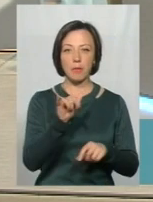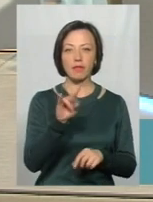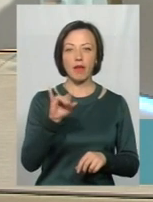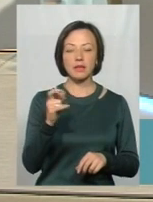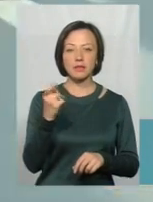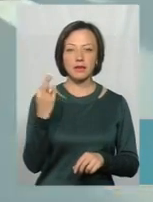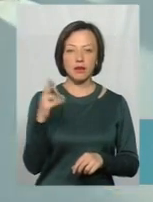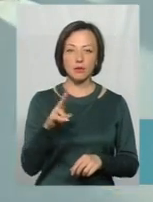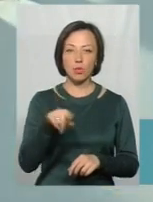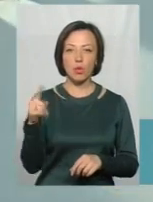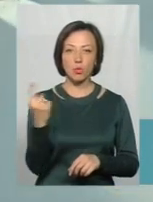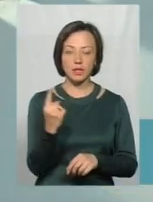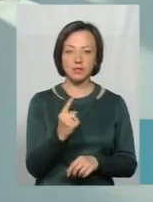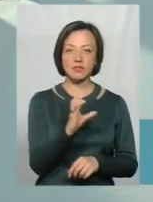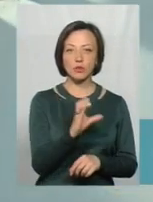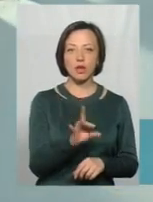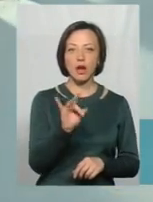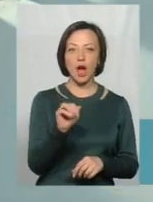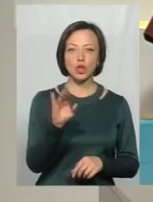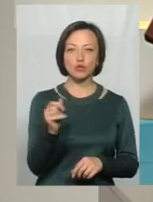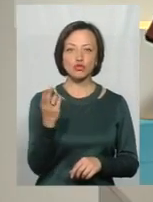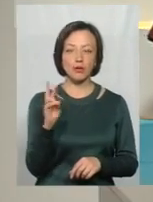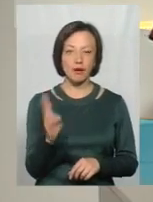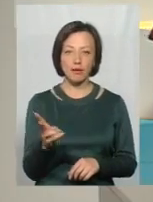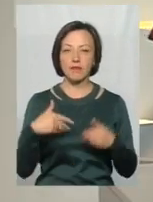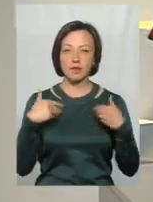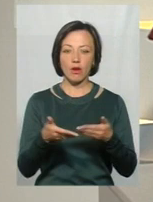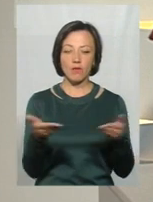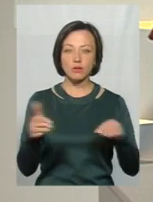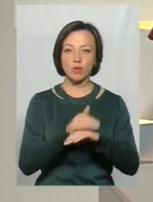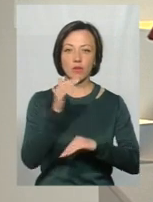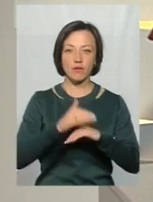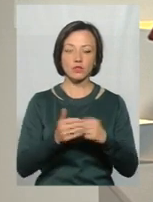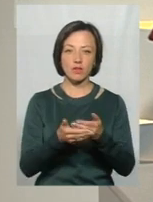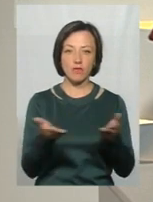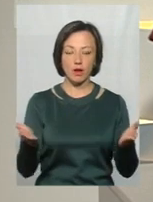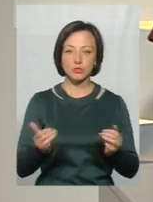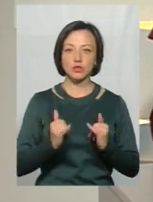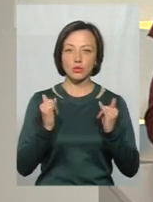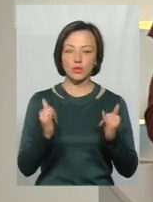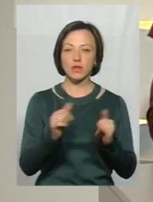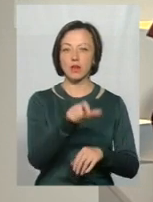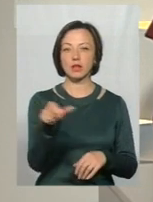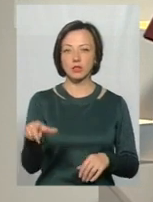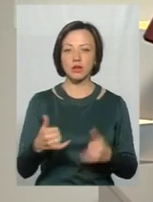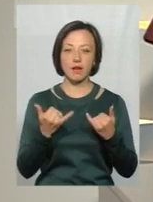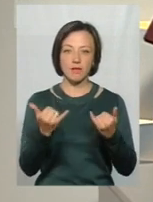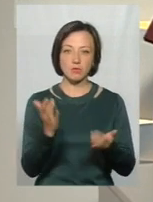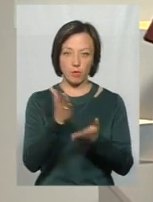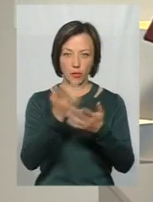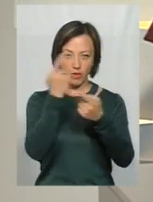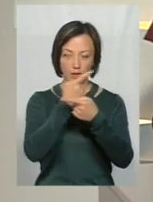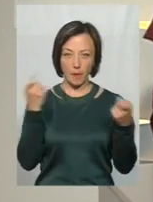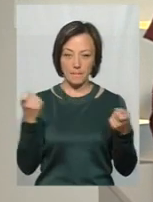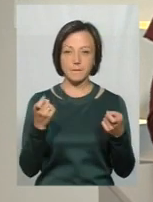Святославом Ратушняком. Вітаю вас. Добрий вечір. Добрий вечір вам, шановні глядачі. У студії «Наживо» для вас працюють Олена Кеміняш.